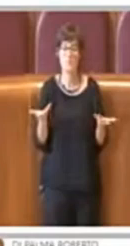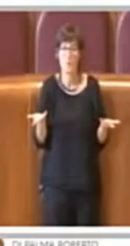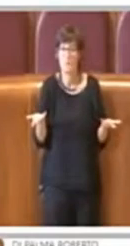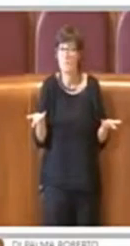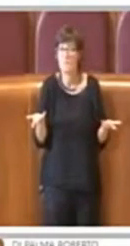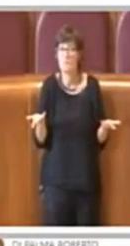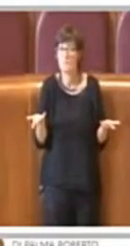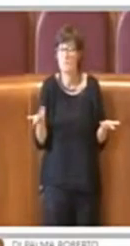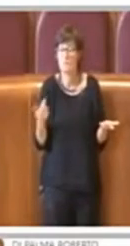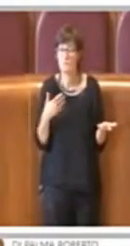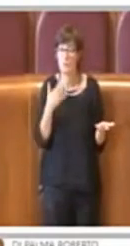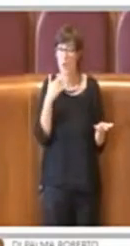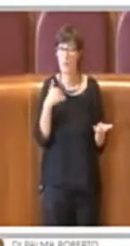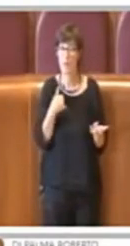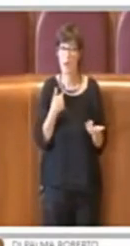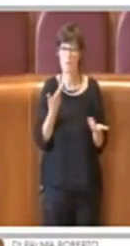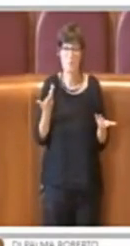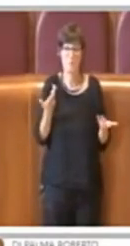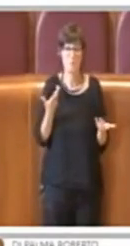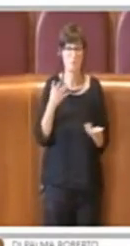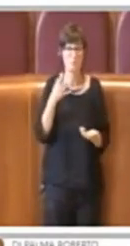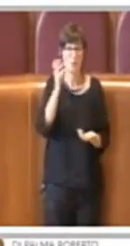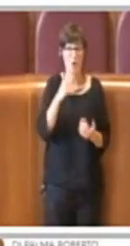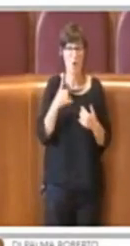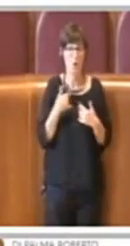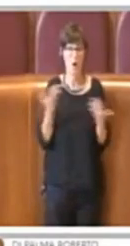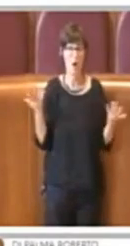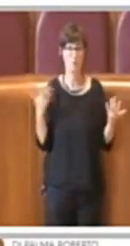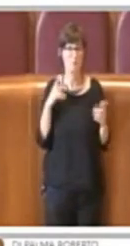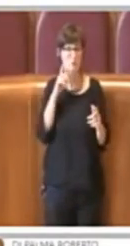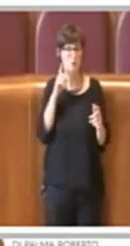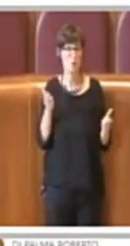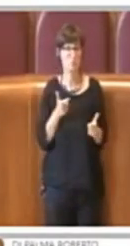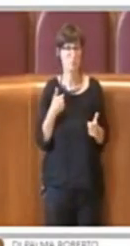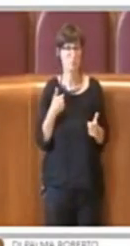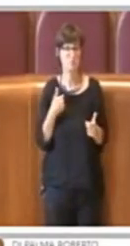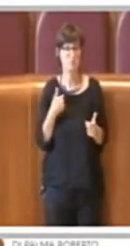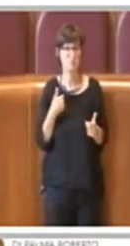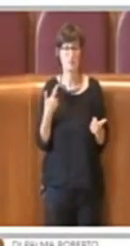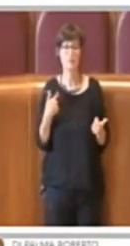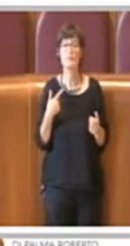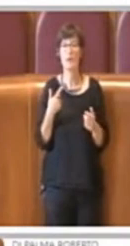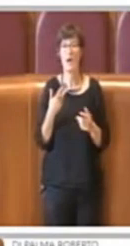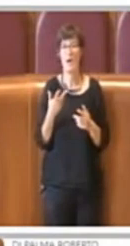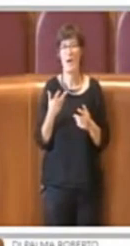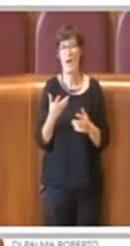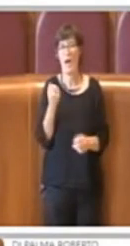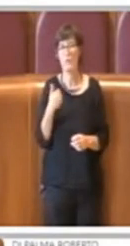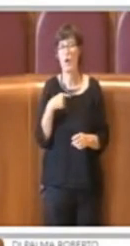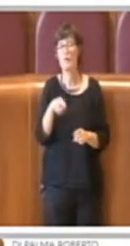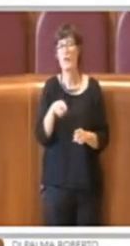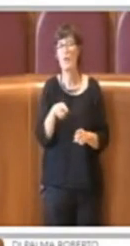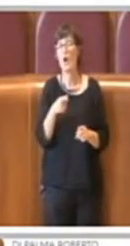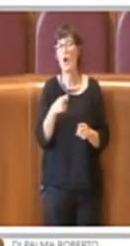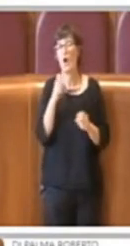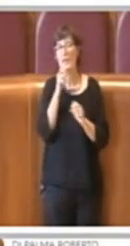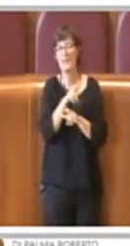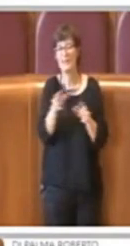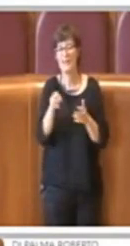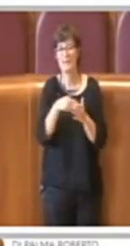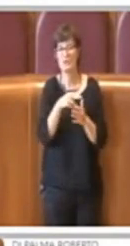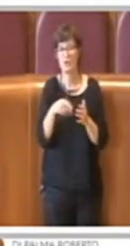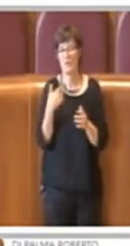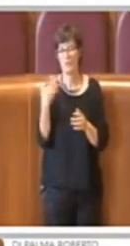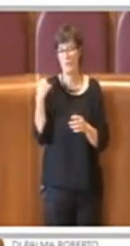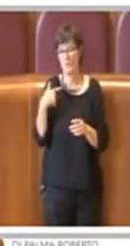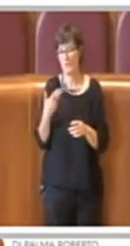incomprensibili per me. Approfitto però della dichiarazione di voto per dire che, una cosa che ho dimenticato di dire prima, che